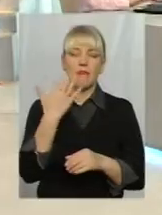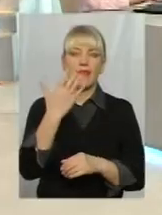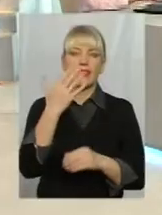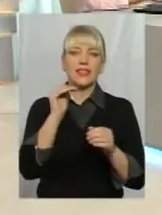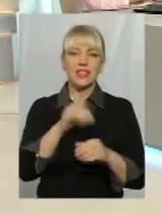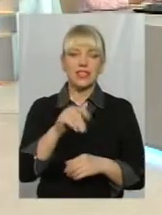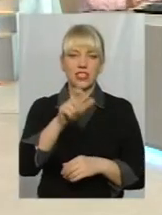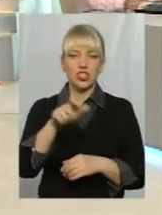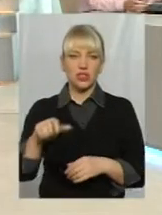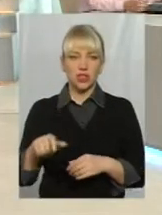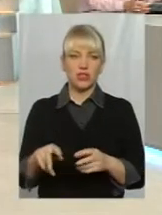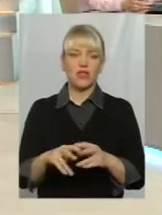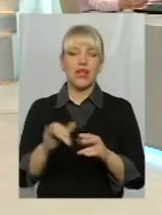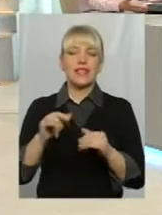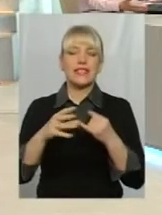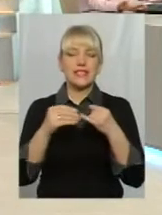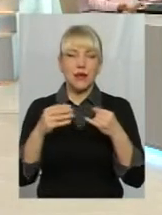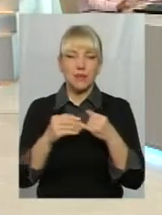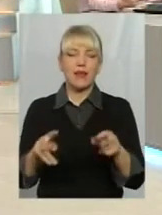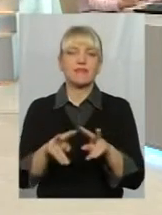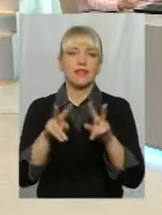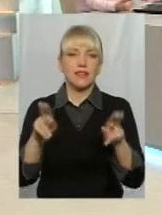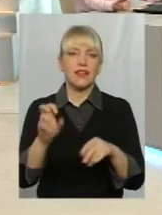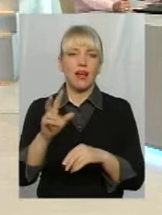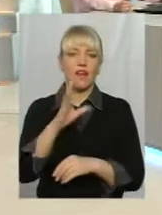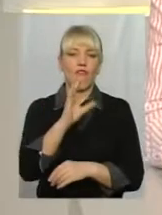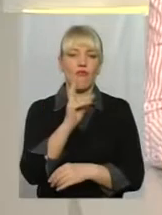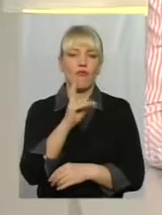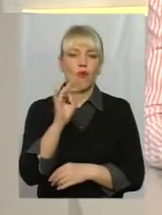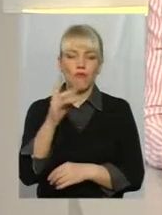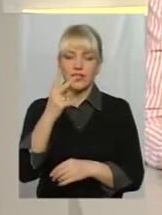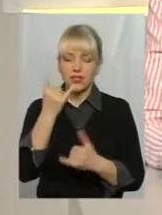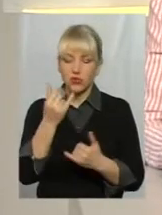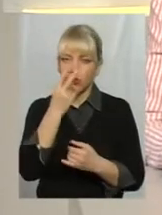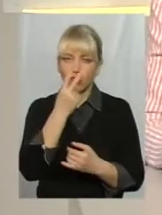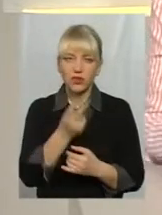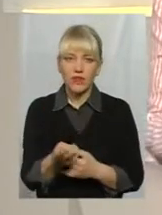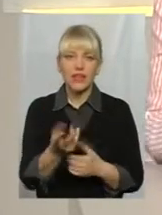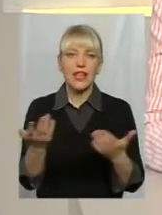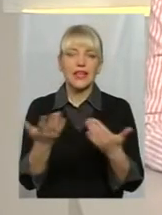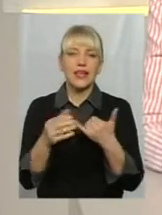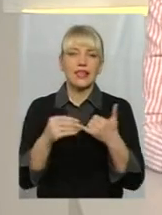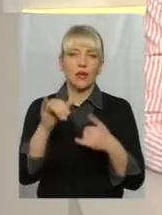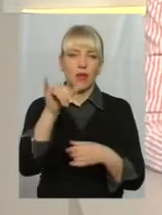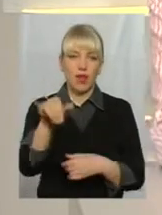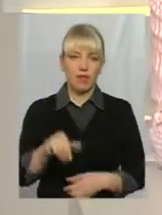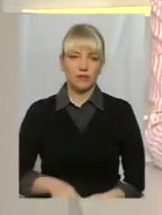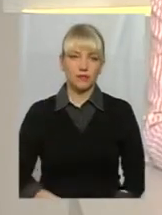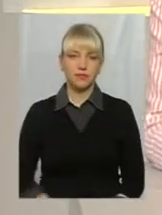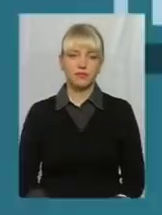землі, як і у Вовковинцях. Ми сьогодні зблизька придивилися до тих земель, які перепали Олешинський ОТГ. Пропоную подивитися вам.